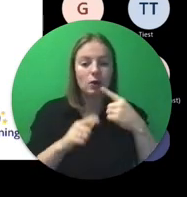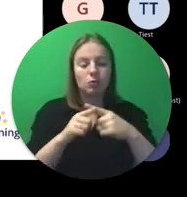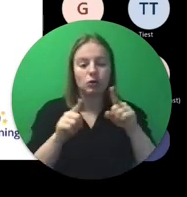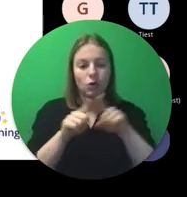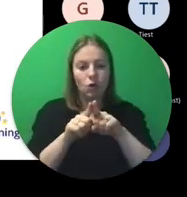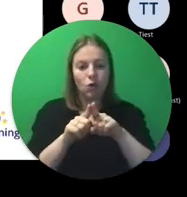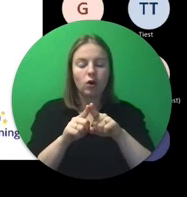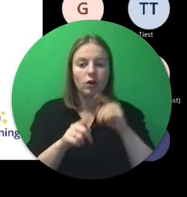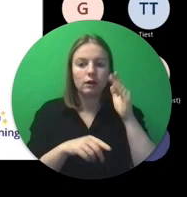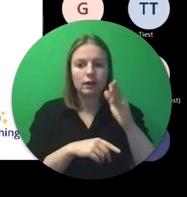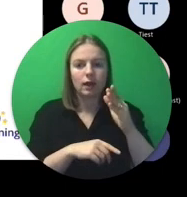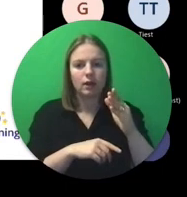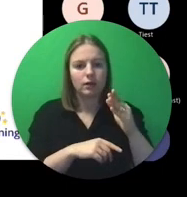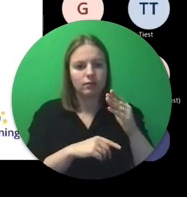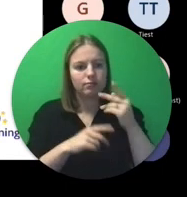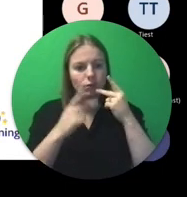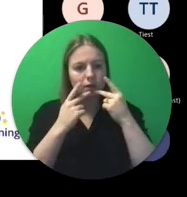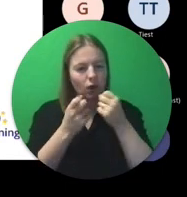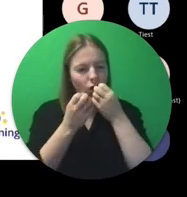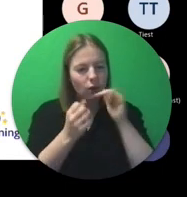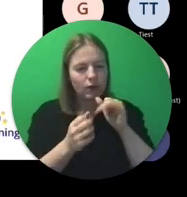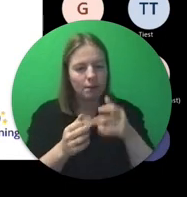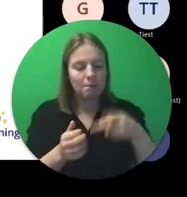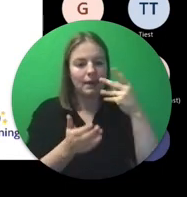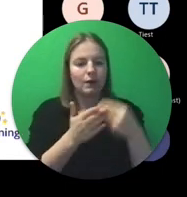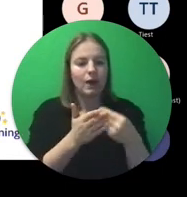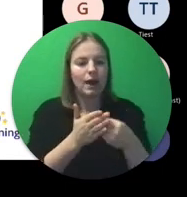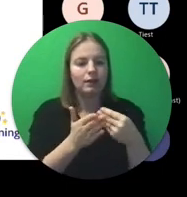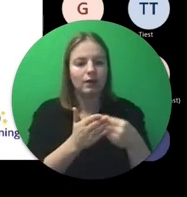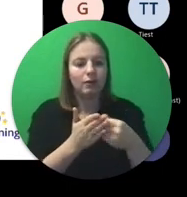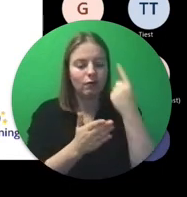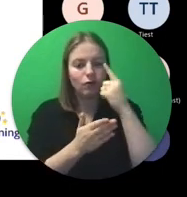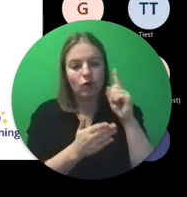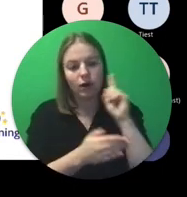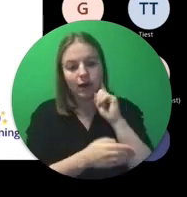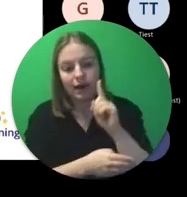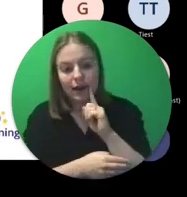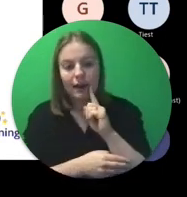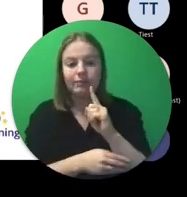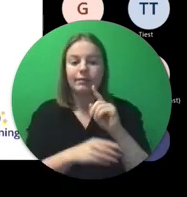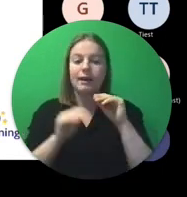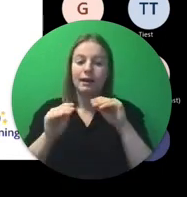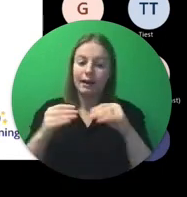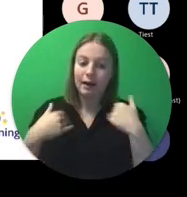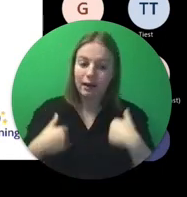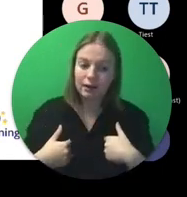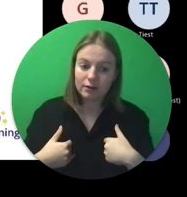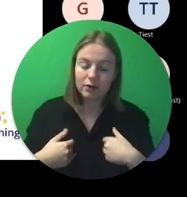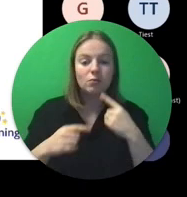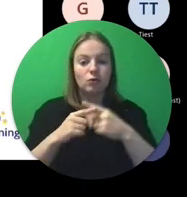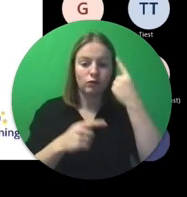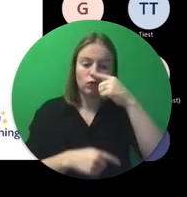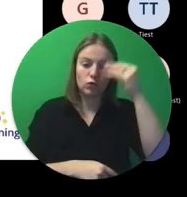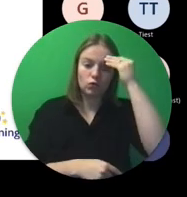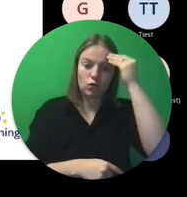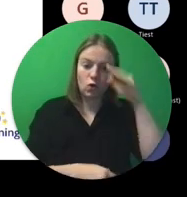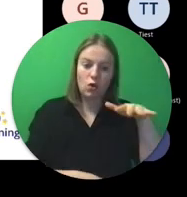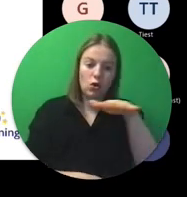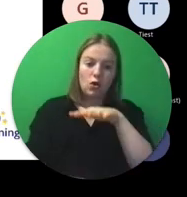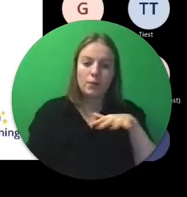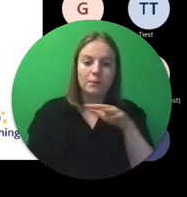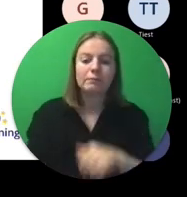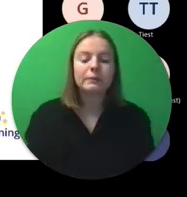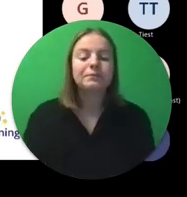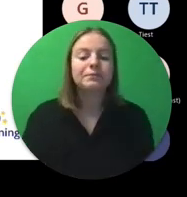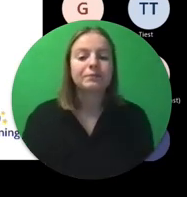stilgestaan worden bij de meerwaarde die e-twinning biedt, voor leerlingen, leerkrachten en voor de school in bredere